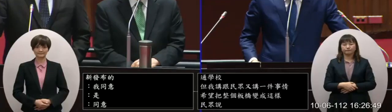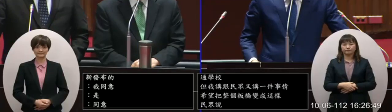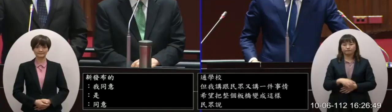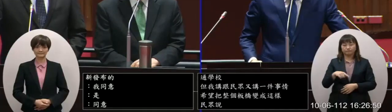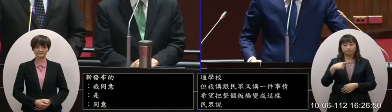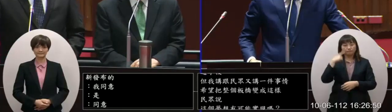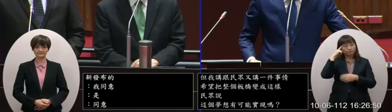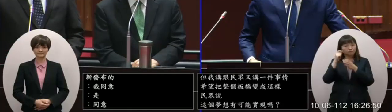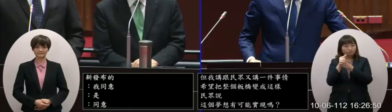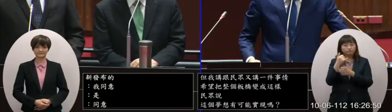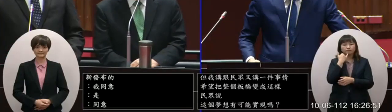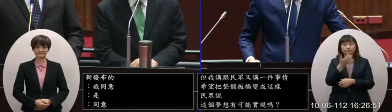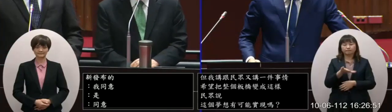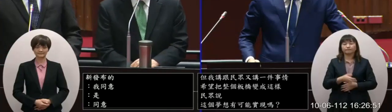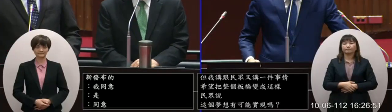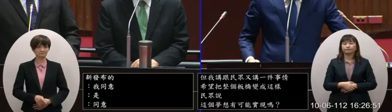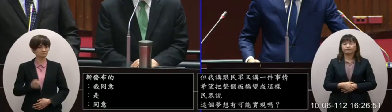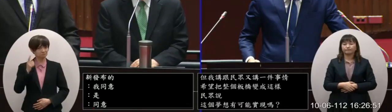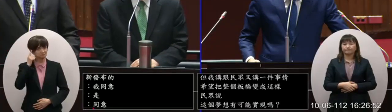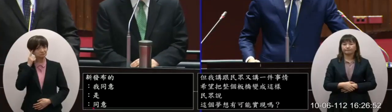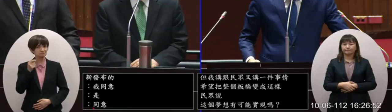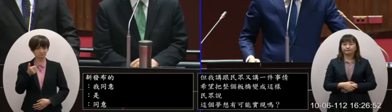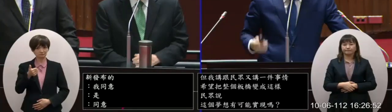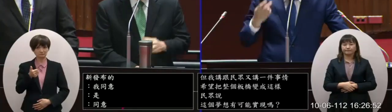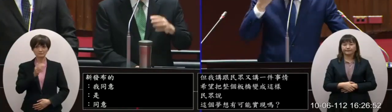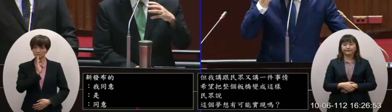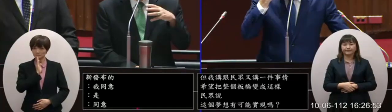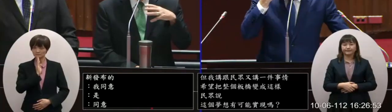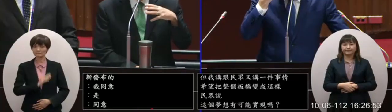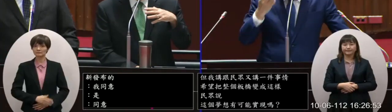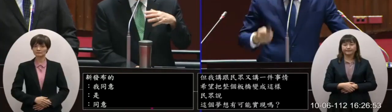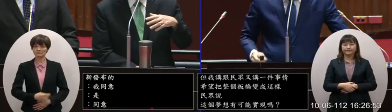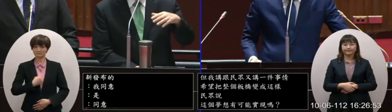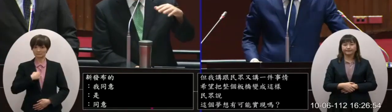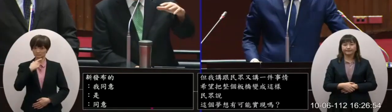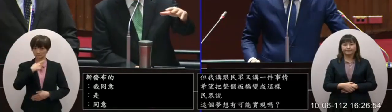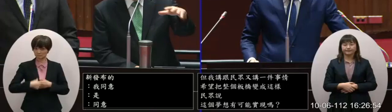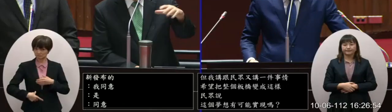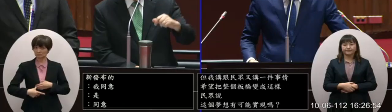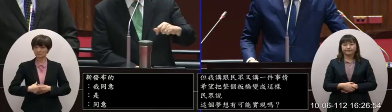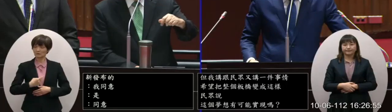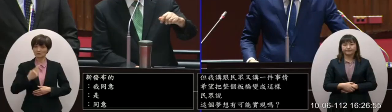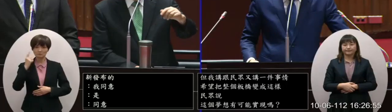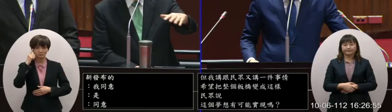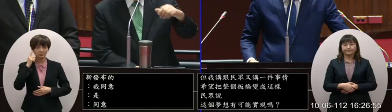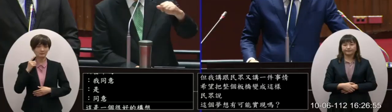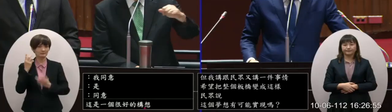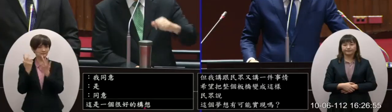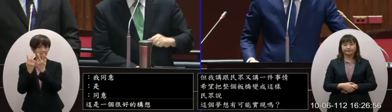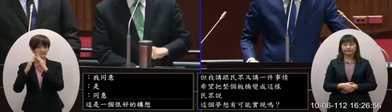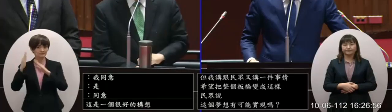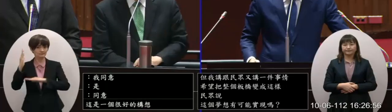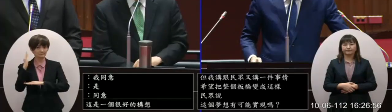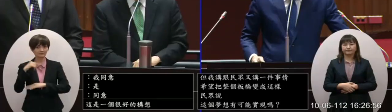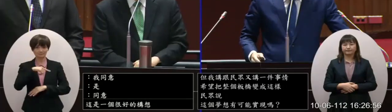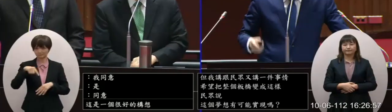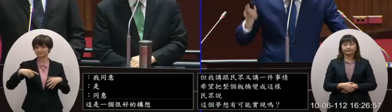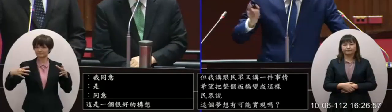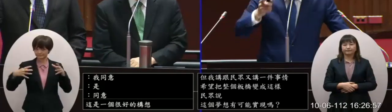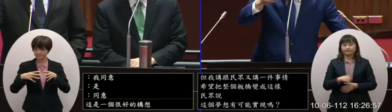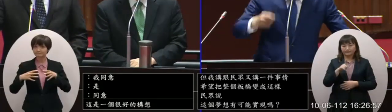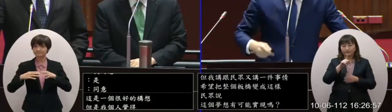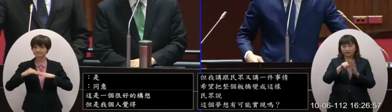我這個想法還可以吧這是一個很好的構想但是我個人覺得需要新北市政府也跟我們一起沒有啦